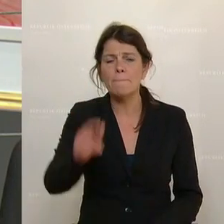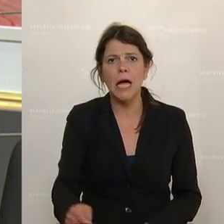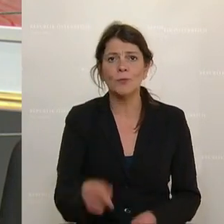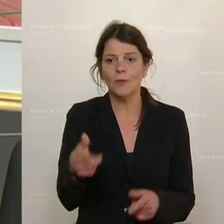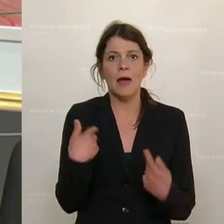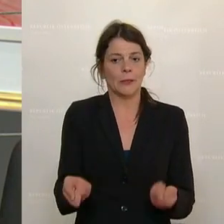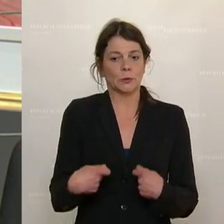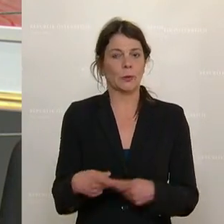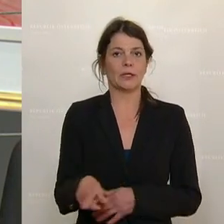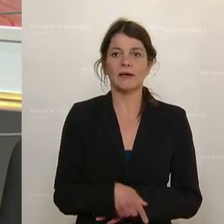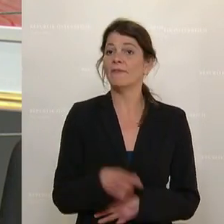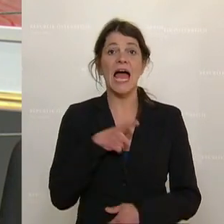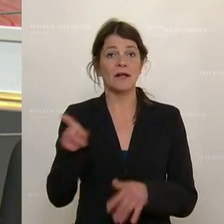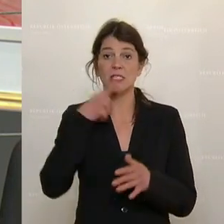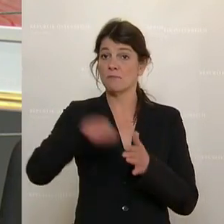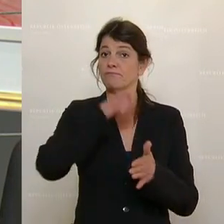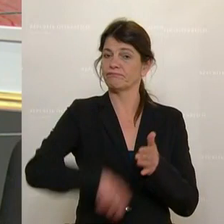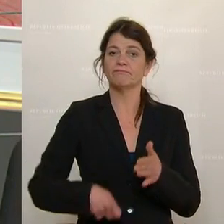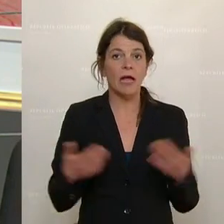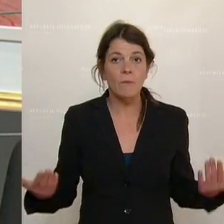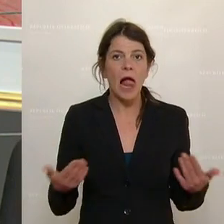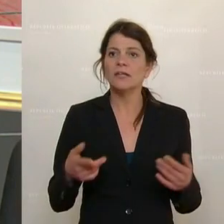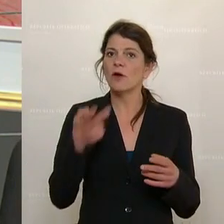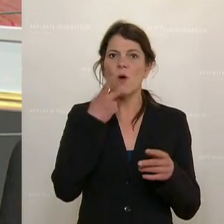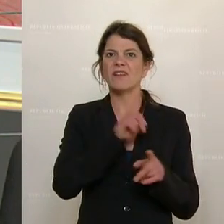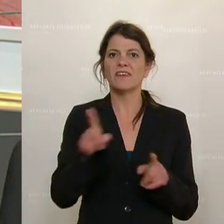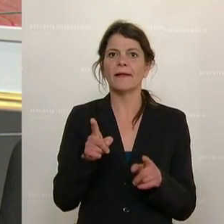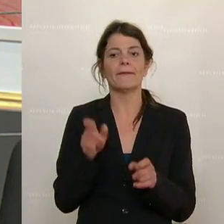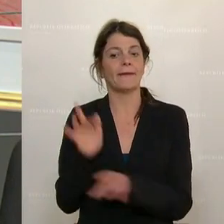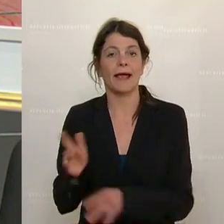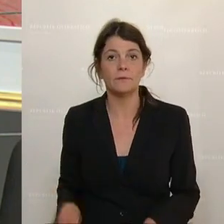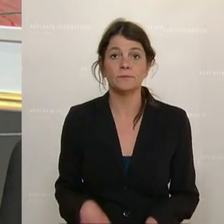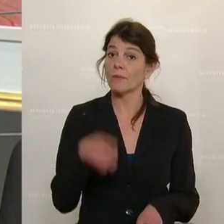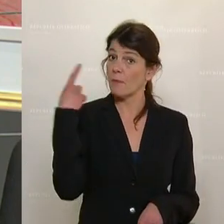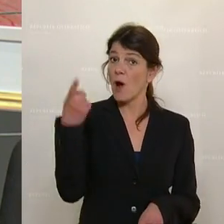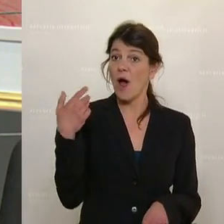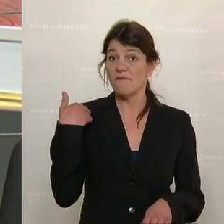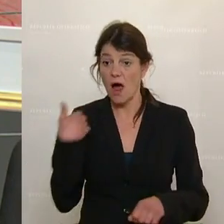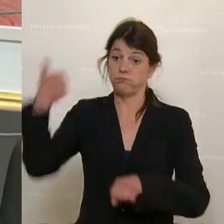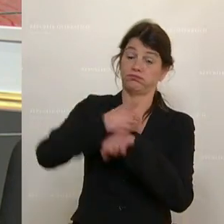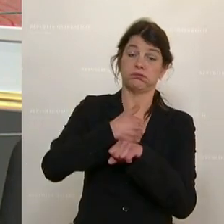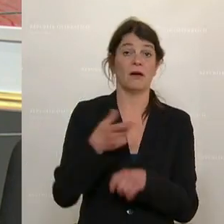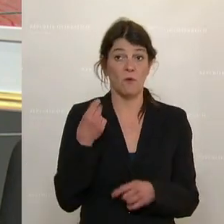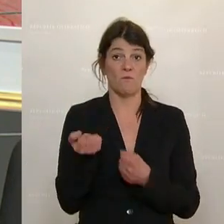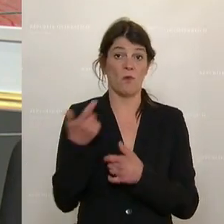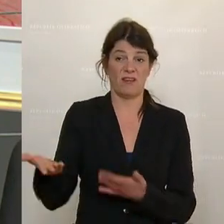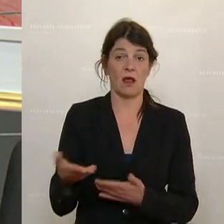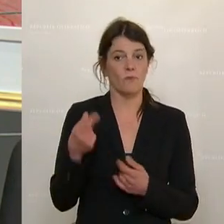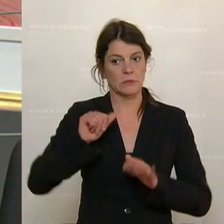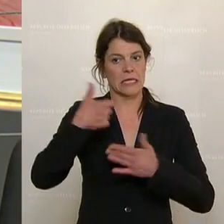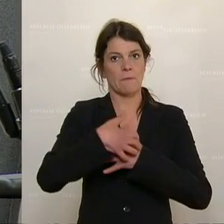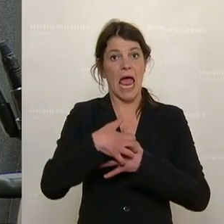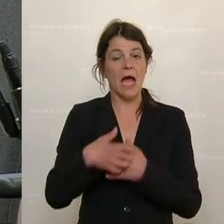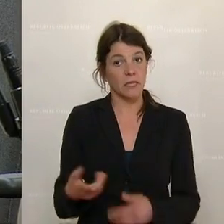zurückgezogen, weil du die Untersagung nicht sozusagen boykottieren wolltest. Du warst dann am Tableau der Politik am 6.3. Da ist es dann